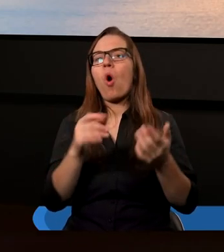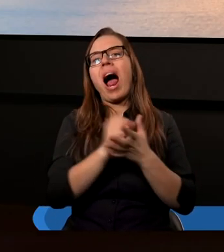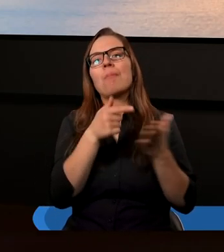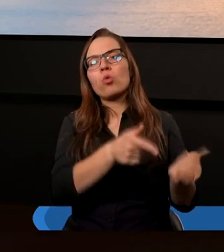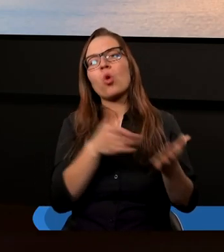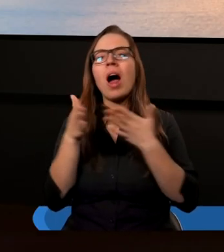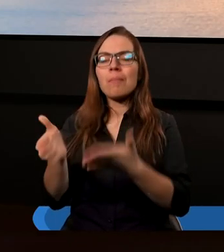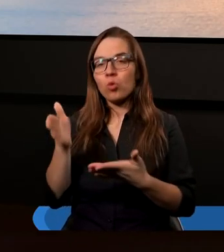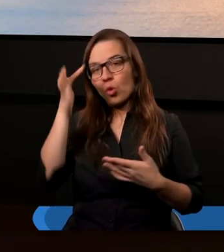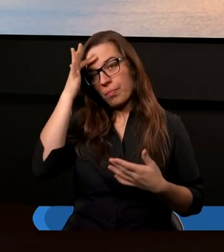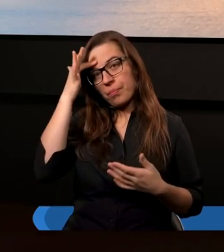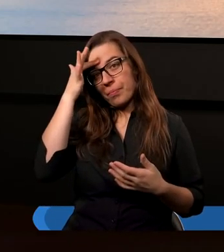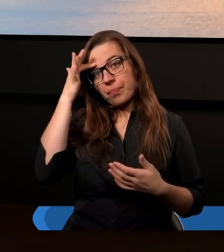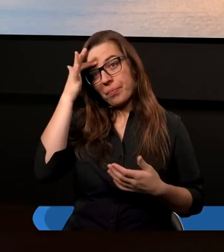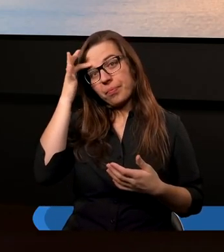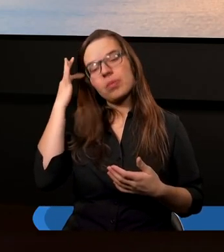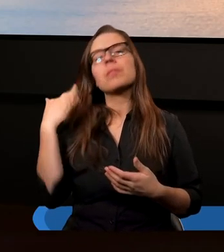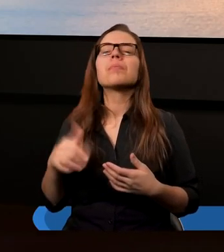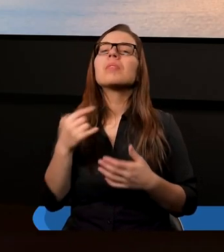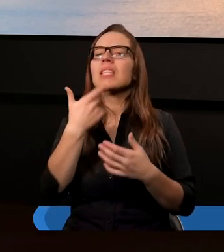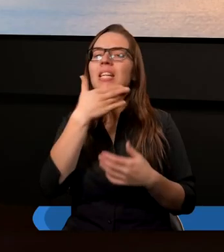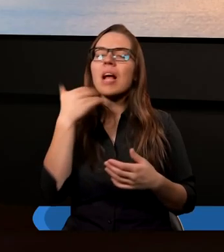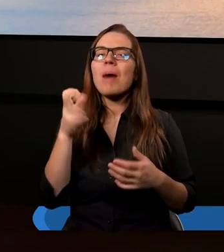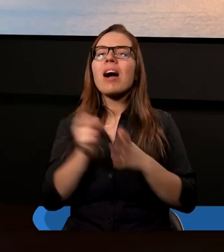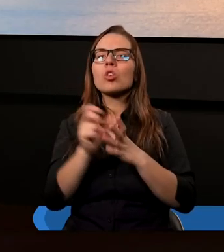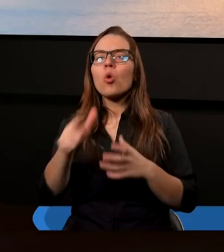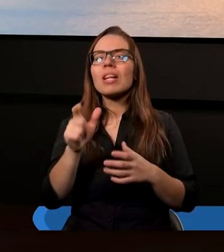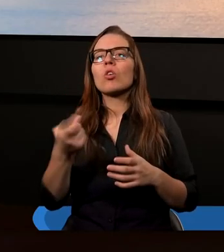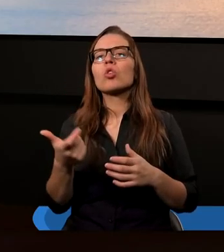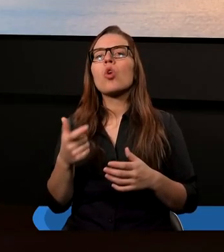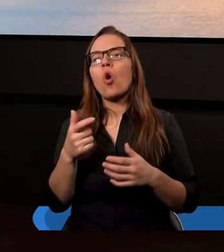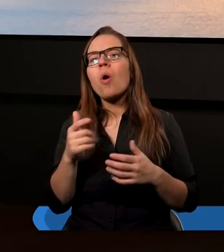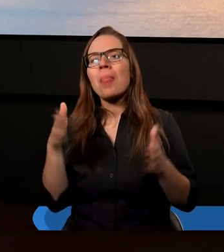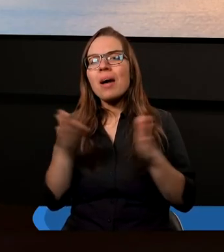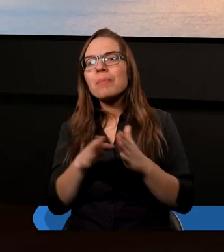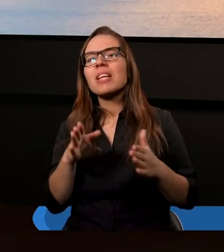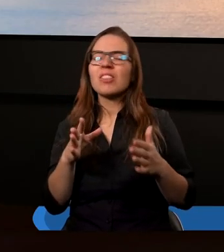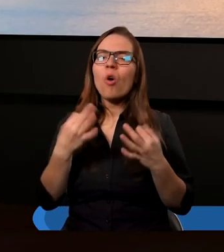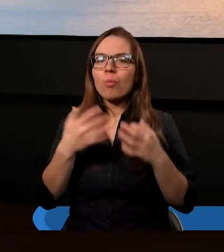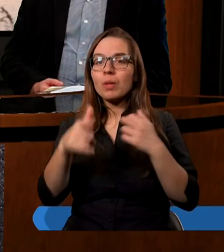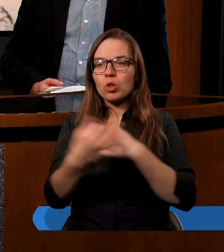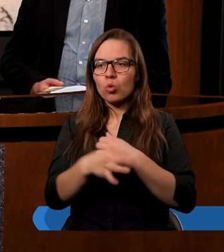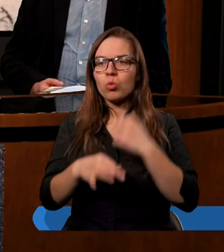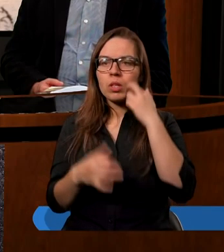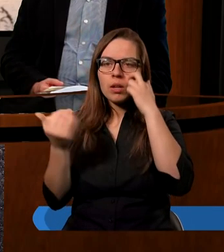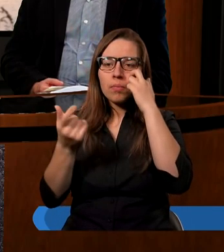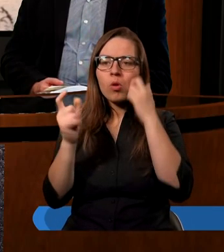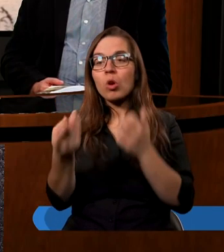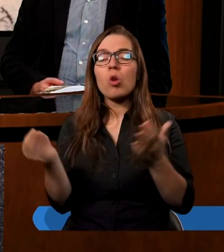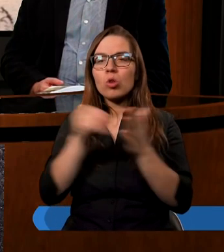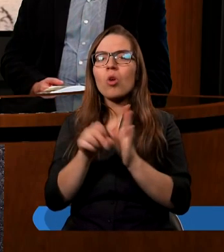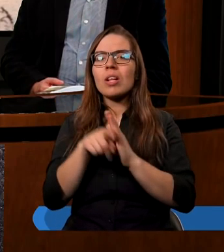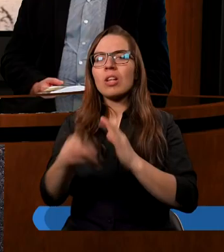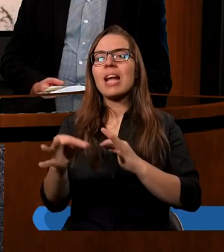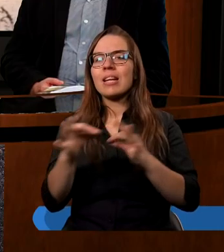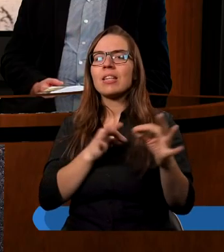jest naprawdę bardzo ciekawe. Nie wiem, dlaczego nie ma w naszym studium. Jeżeli mogę jeszcze dodać do tej